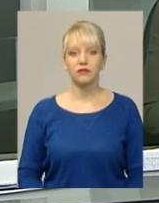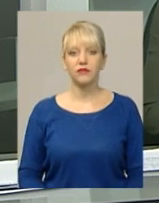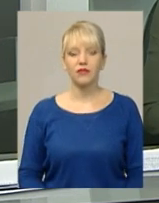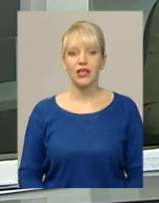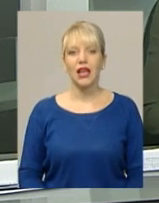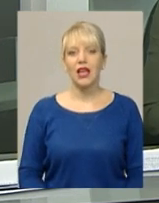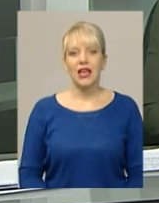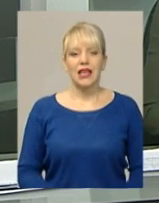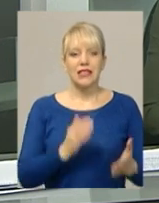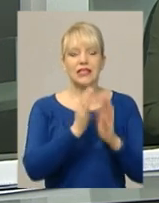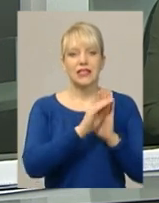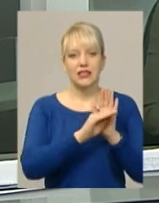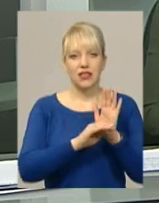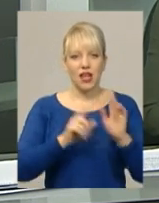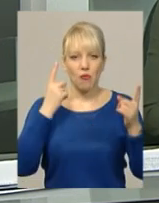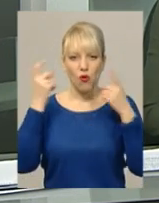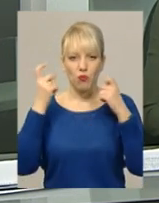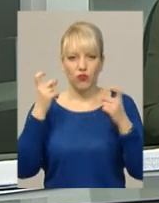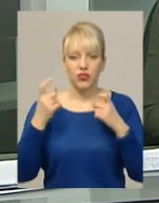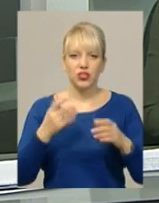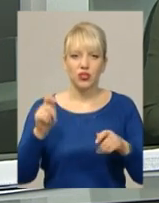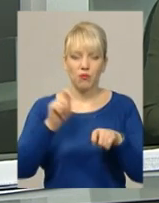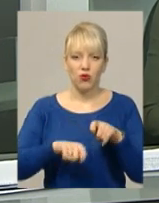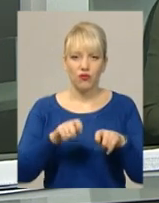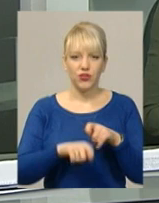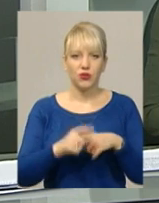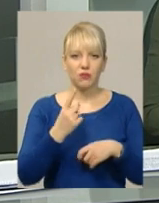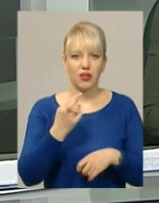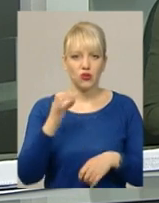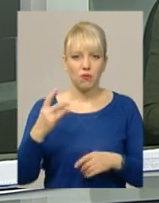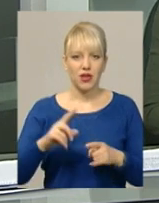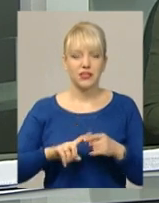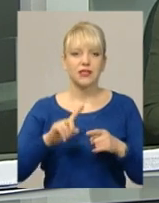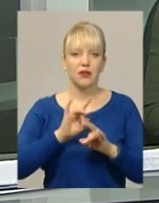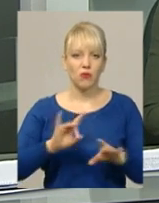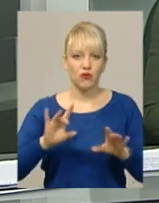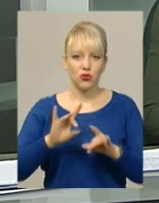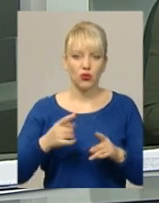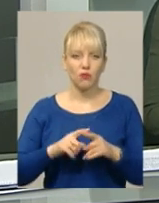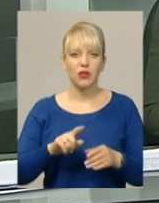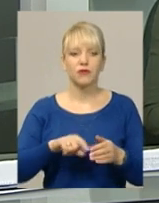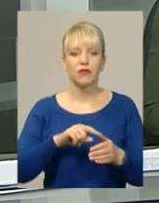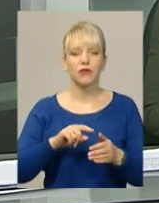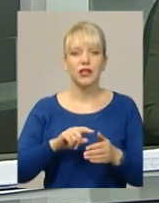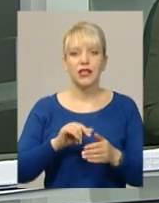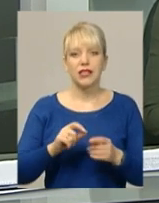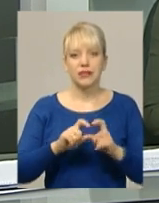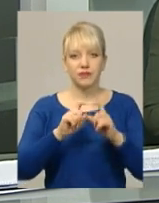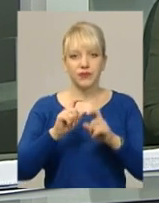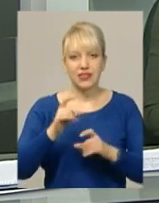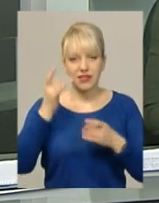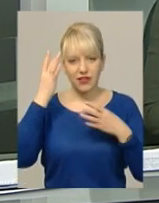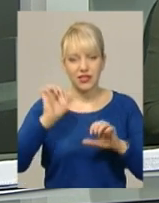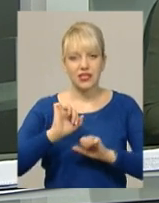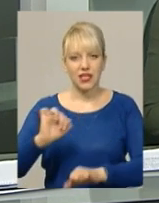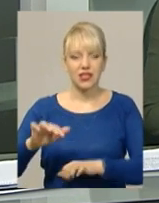оповіщення перевірять у Хмельницькому 1 березня. Про це повідомили в управлінні з питань надзвичайних ситуацій та цивільного захисту населення міської